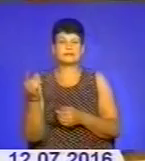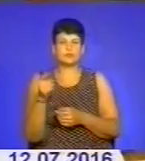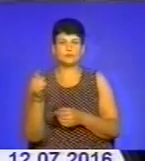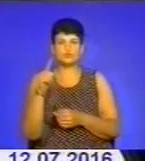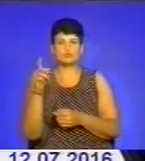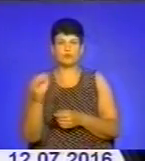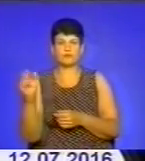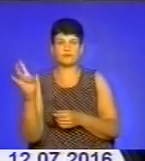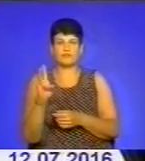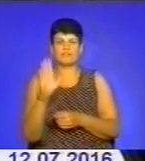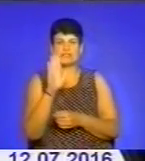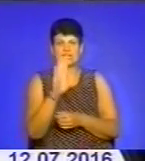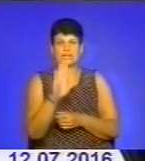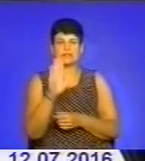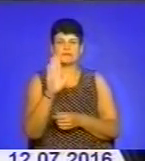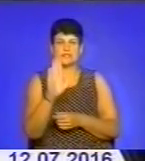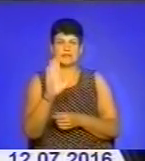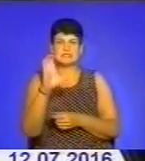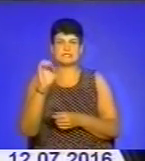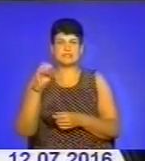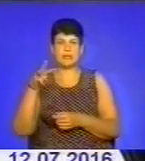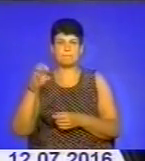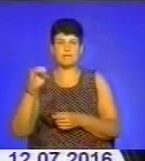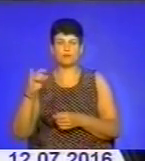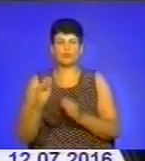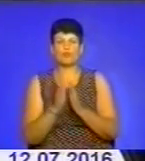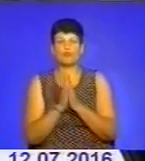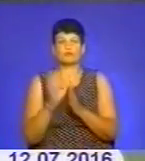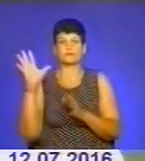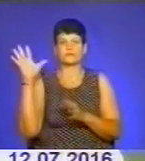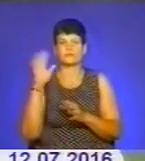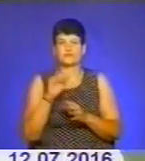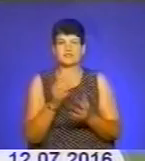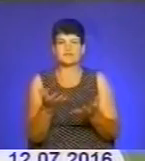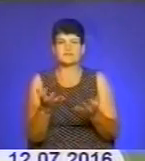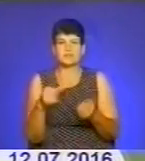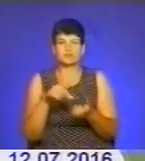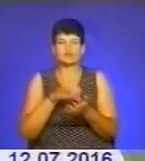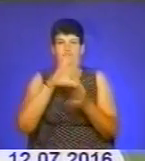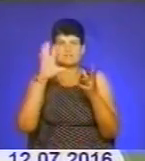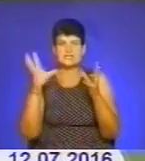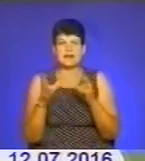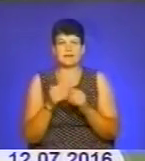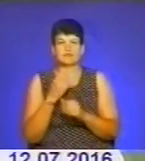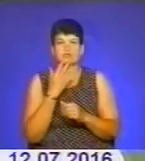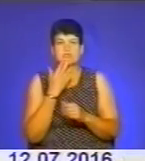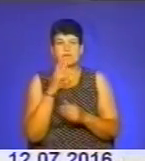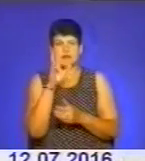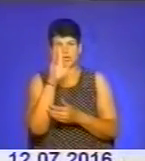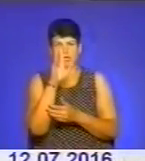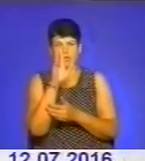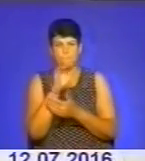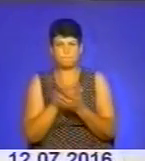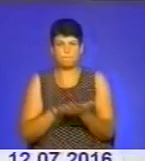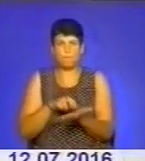-Зборівський владика Василій Семенюк закликає усіх взяти участь у загальнонаціональній прощі дозарваниці, щоб